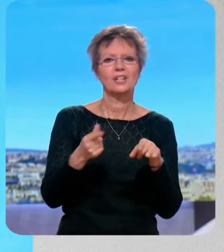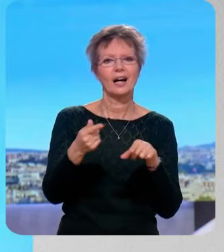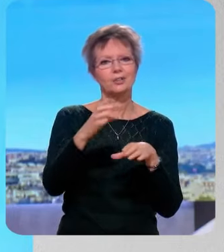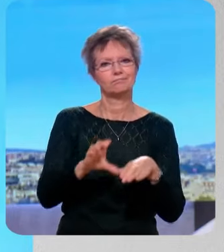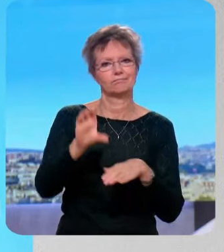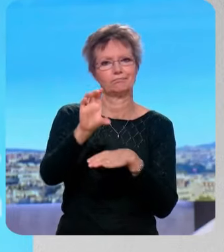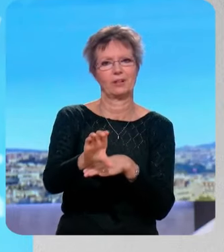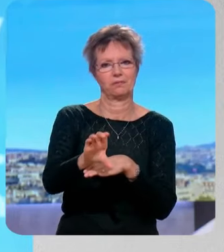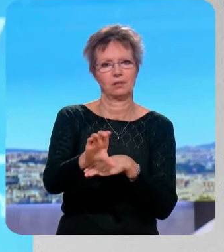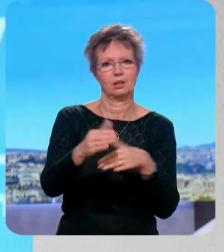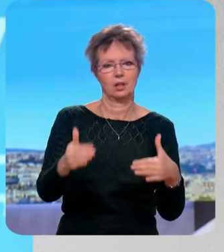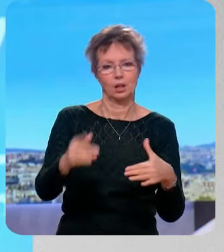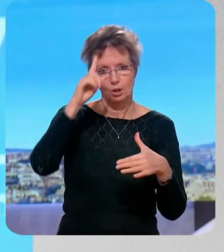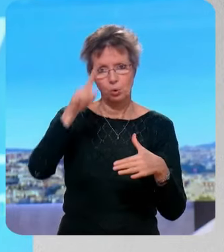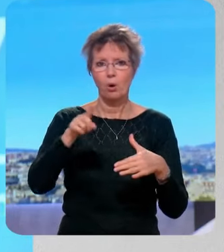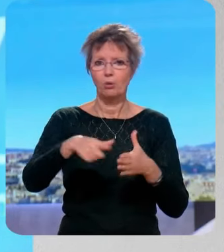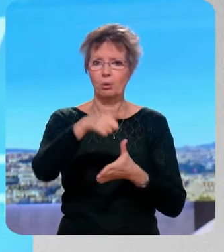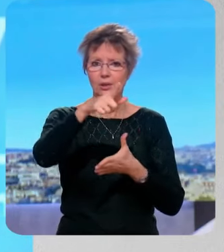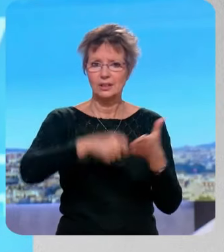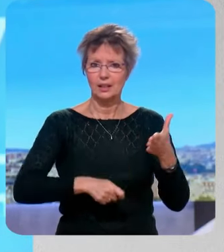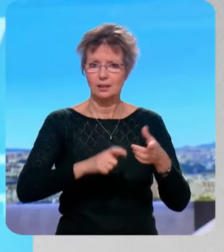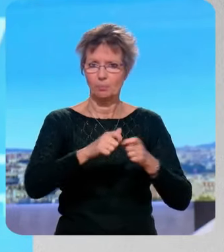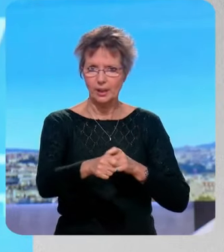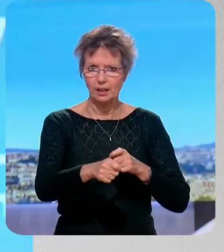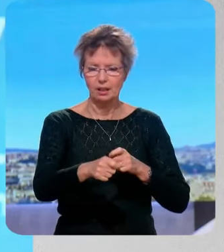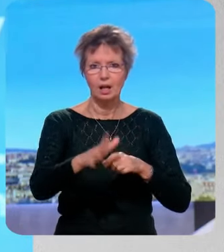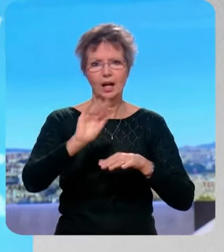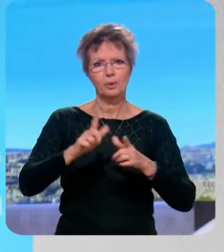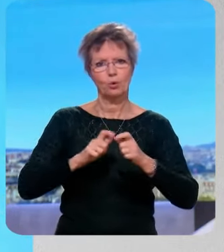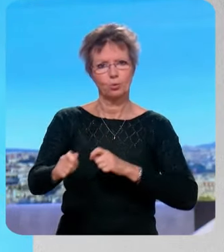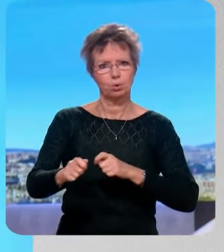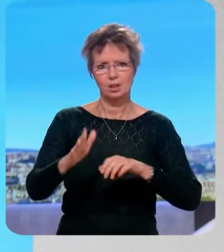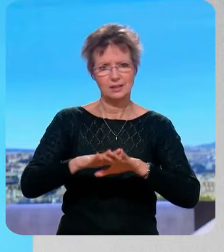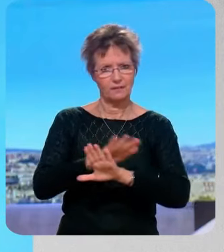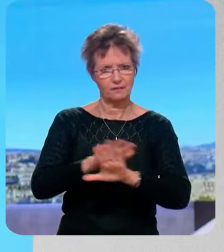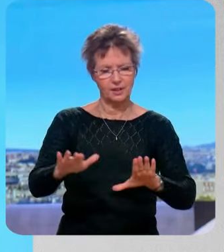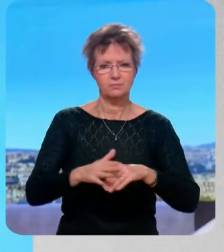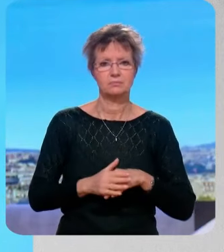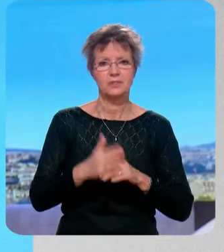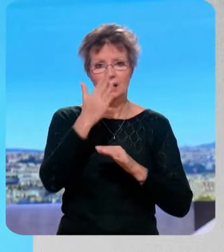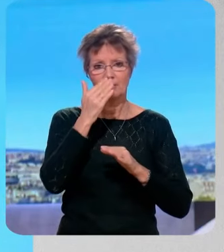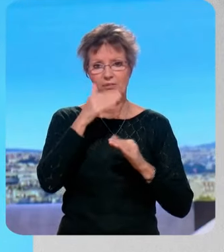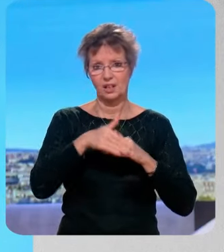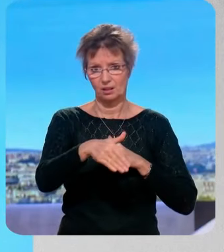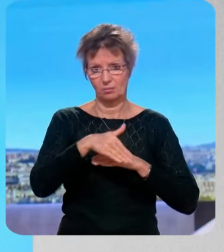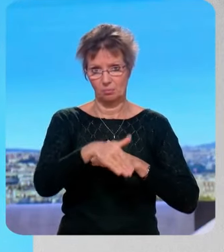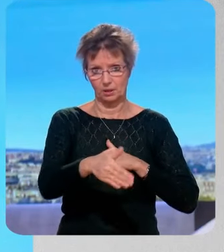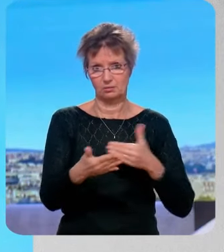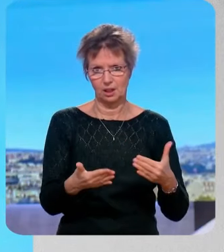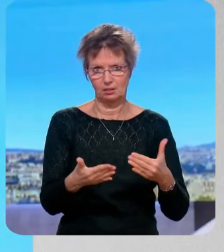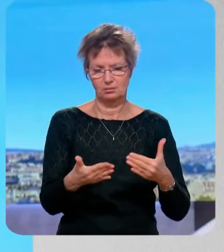une avance, c'est une taxe que vous payez et qu'on vous remboursez. – Donc ils n'auront plus à l'avancer ? – On va dès à présent, dès le mois de février, leur